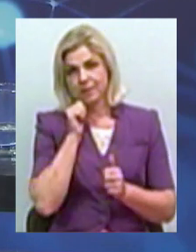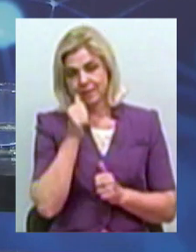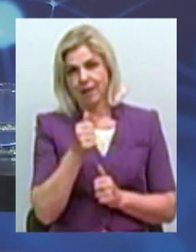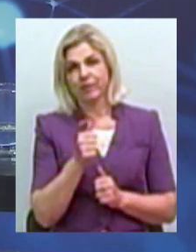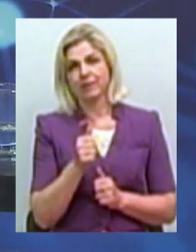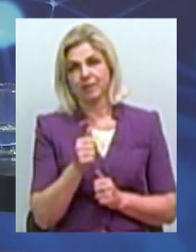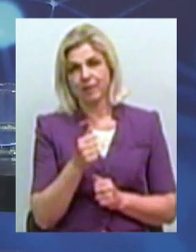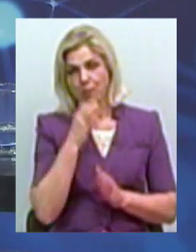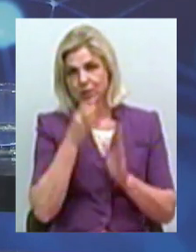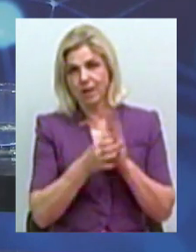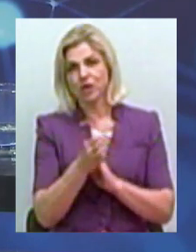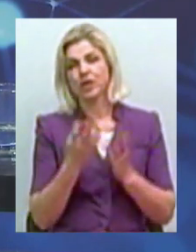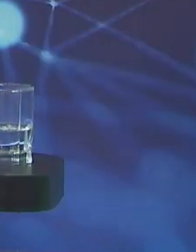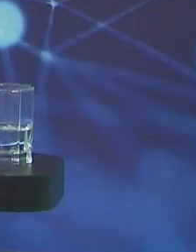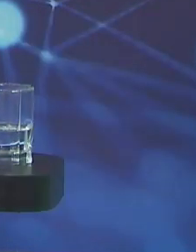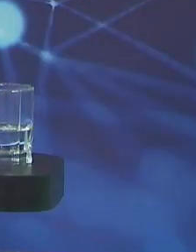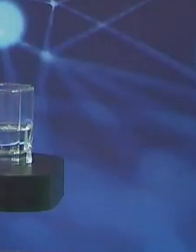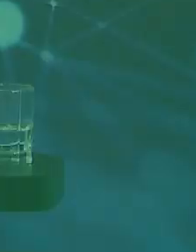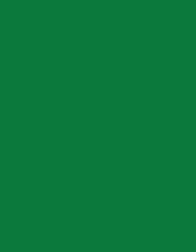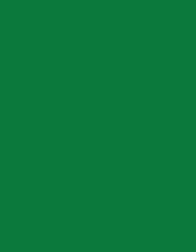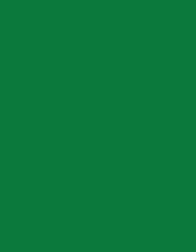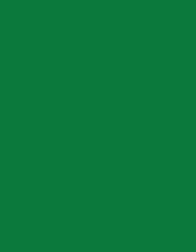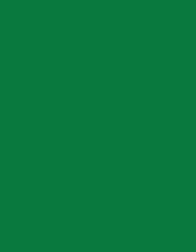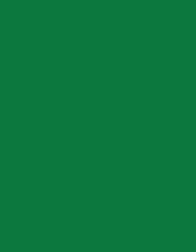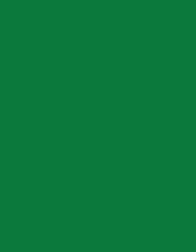наступна тема, підкажу наступний день. На все добре.